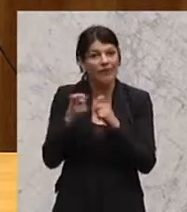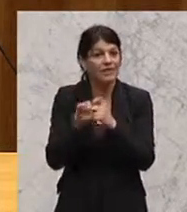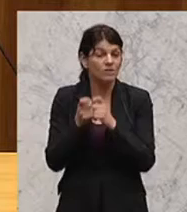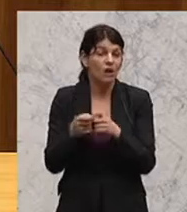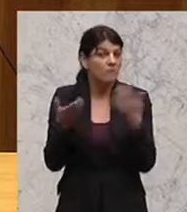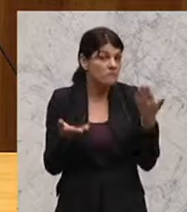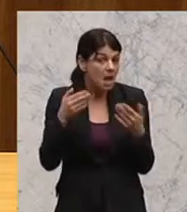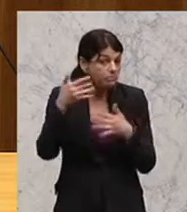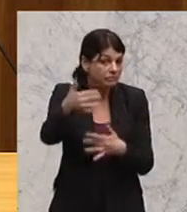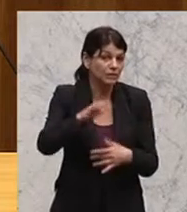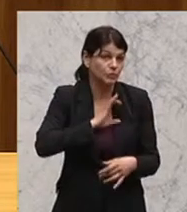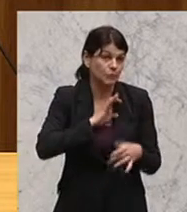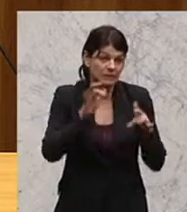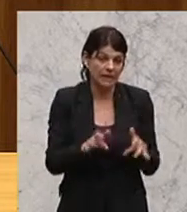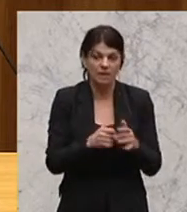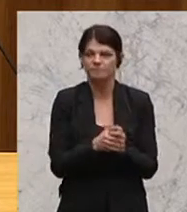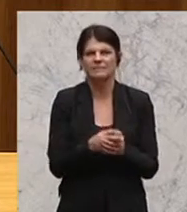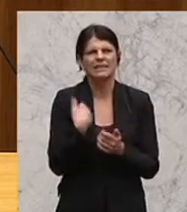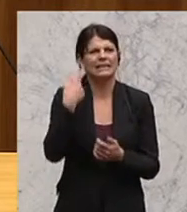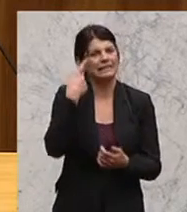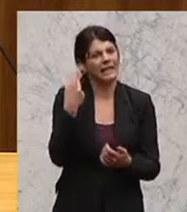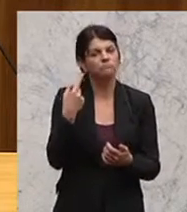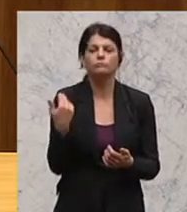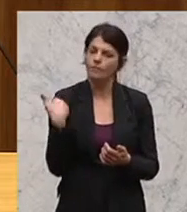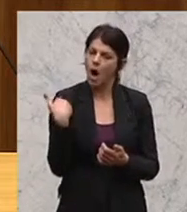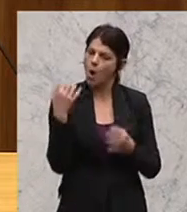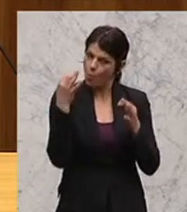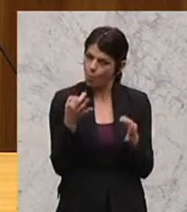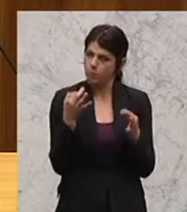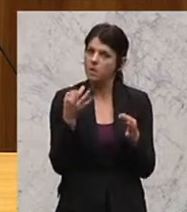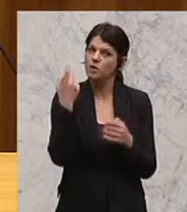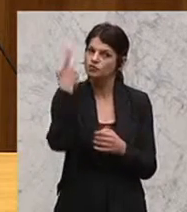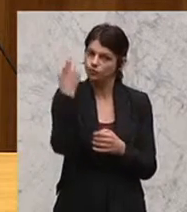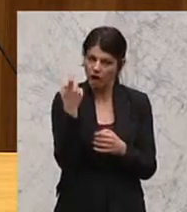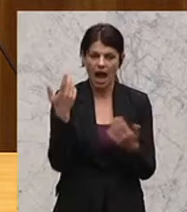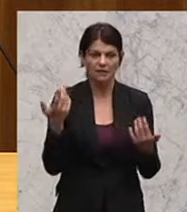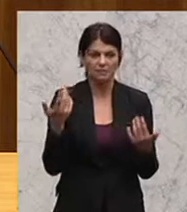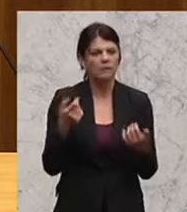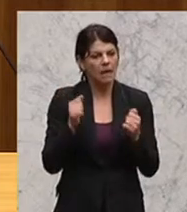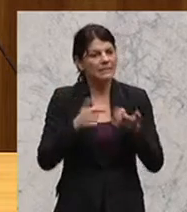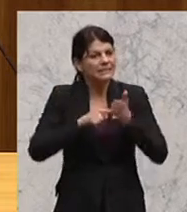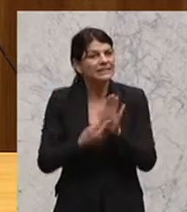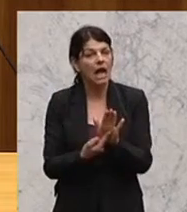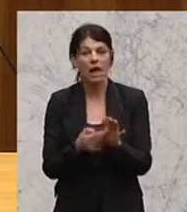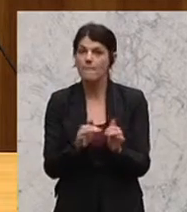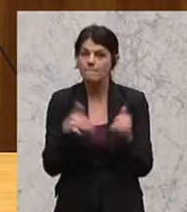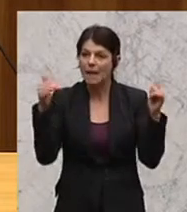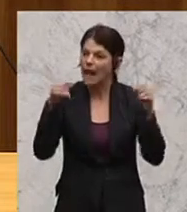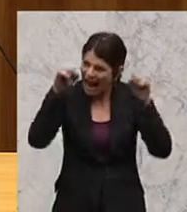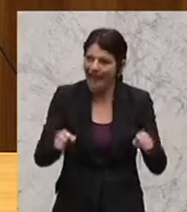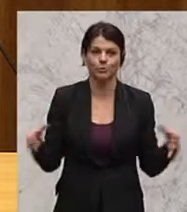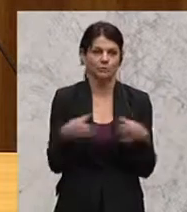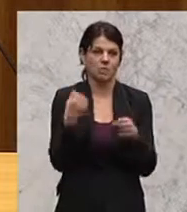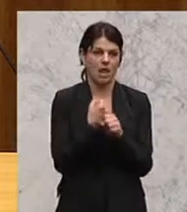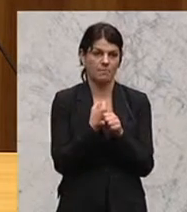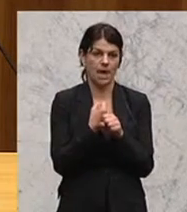da noch eine Chance. Ich denke, das war jetzt ein guter Start, sozusagen einmal zu zeigen, dass das Parlament zusammenarbeiten kann,